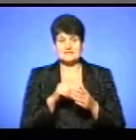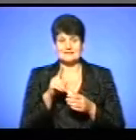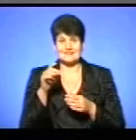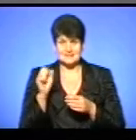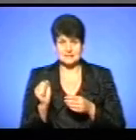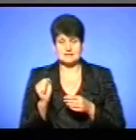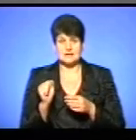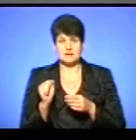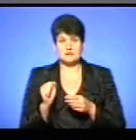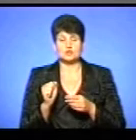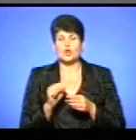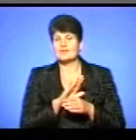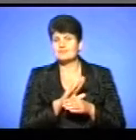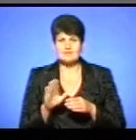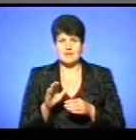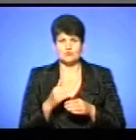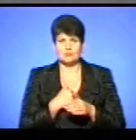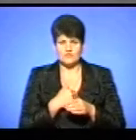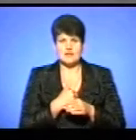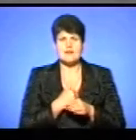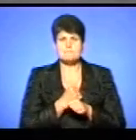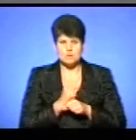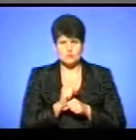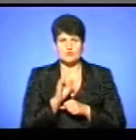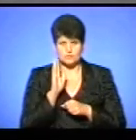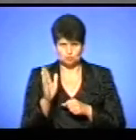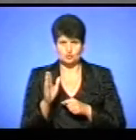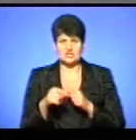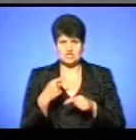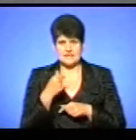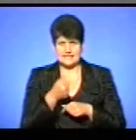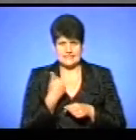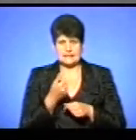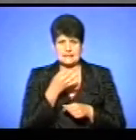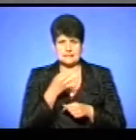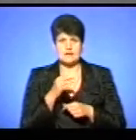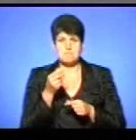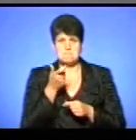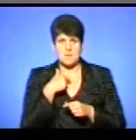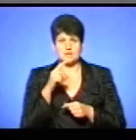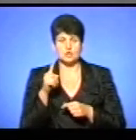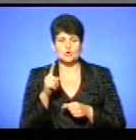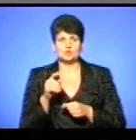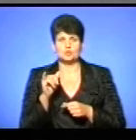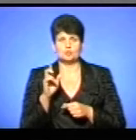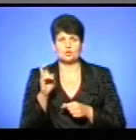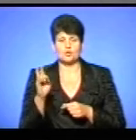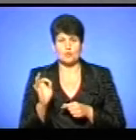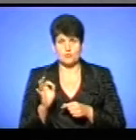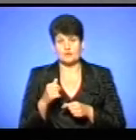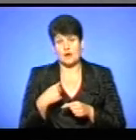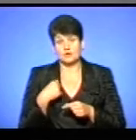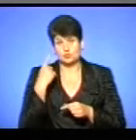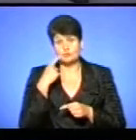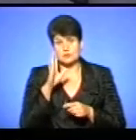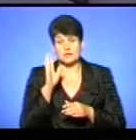принципі, не добровільне об'єднання, примусове, може відбутися вже через рік, як сказав пан Зубко. Я переконаний, що воно так і